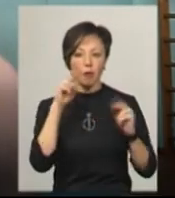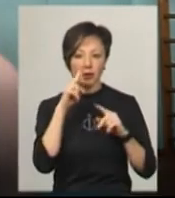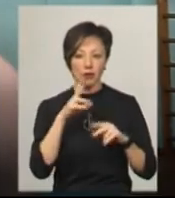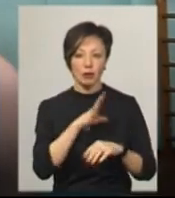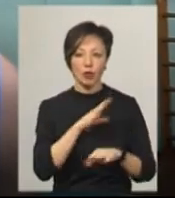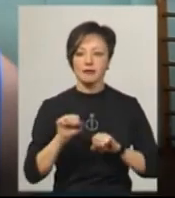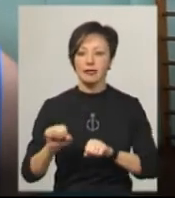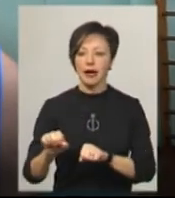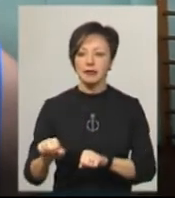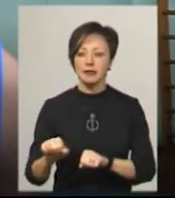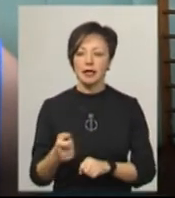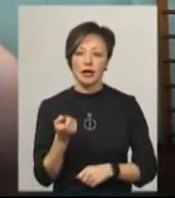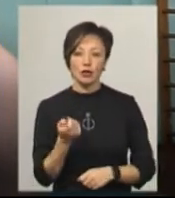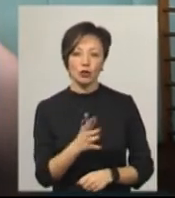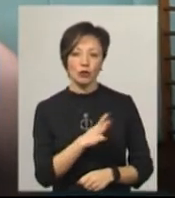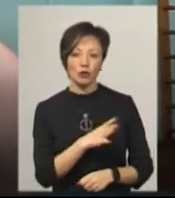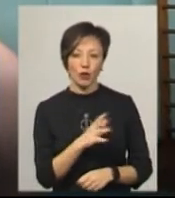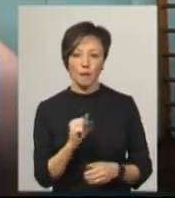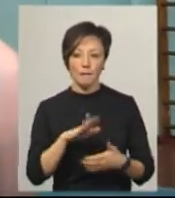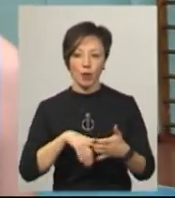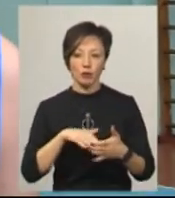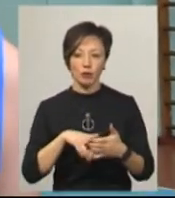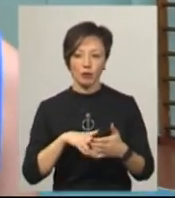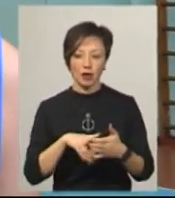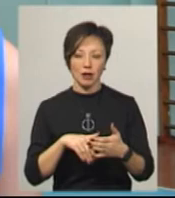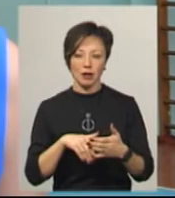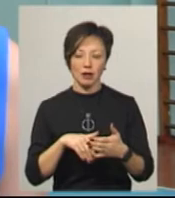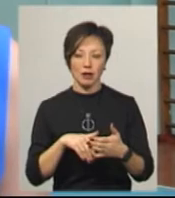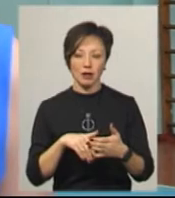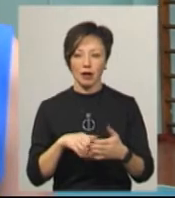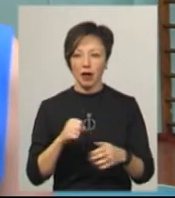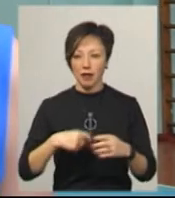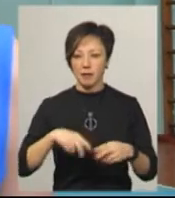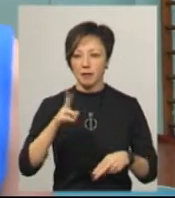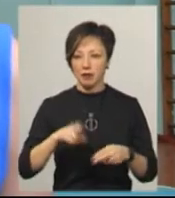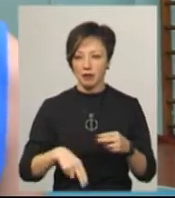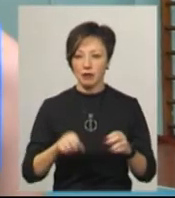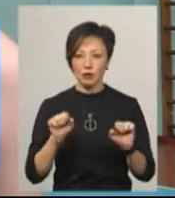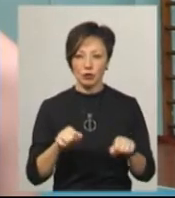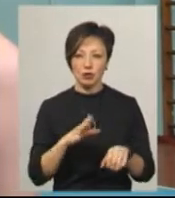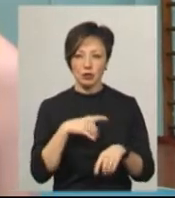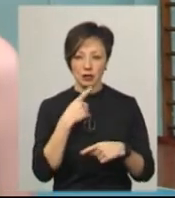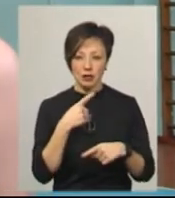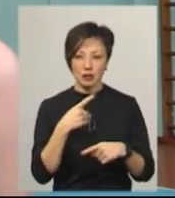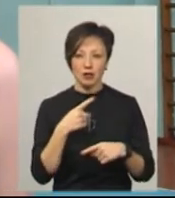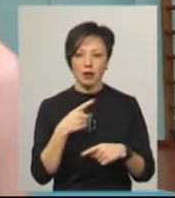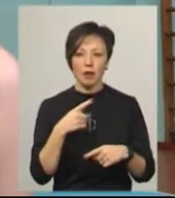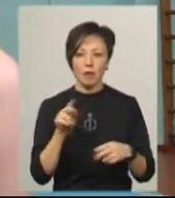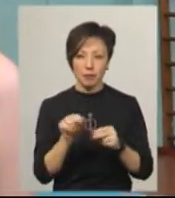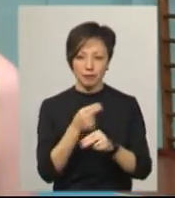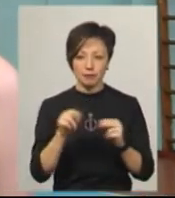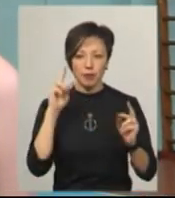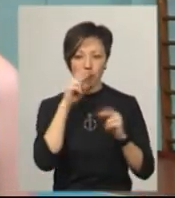захисті. Трошки було, що ми пропускали гравців, але потім під кінець, можна сказати, ми забрали цю помилку,